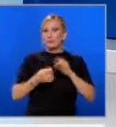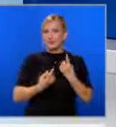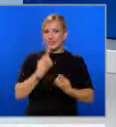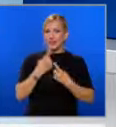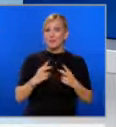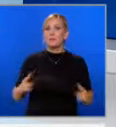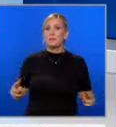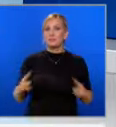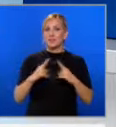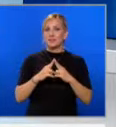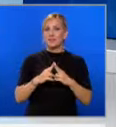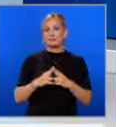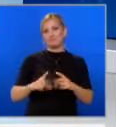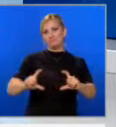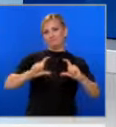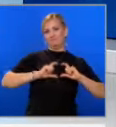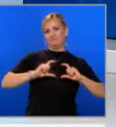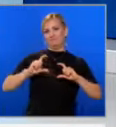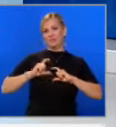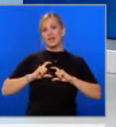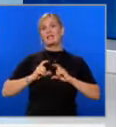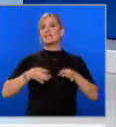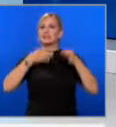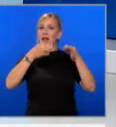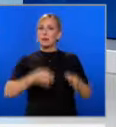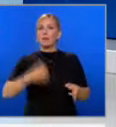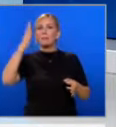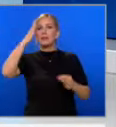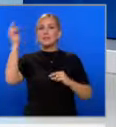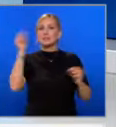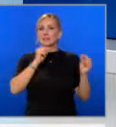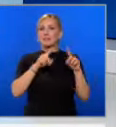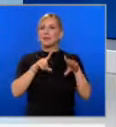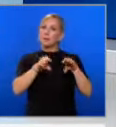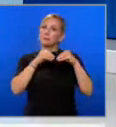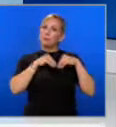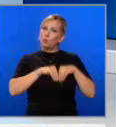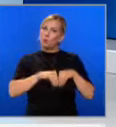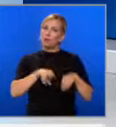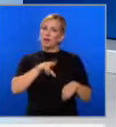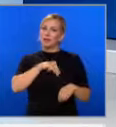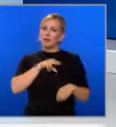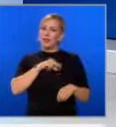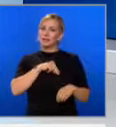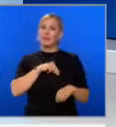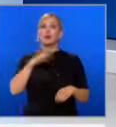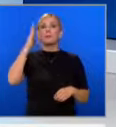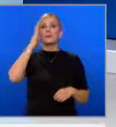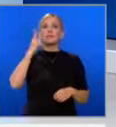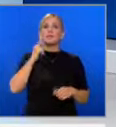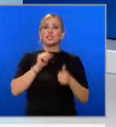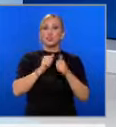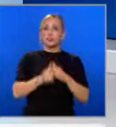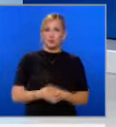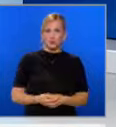Както и техните трениори бяха отличени на церемония в Министерския съвет. Те получиха своите награди от министр-председателя Димитър Главчев и министр на младъща и